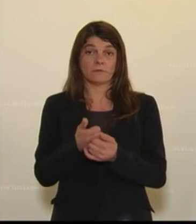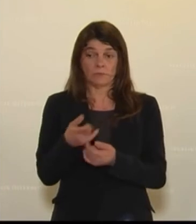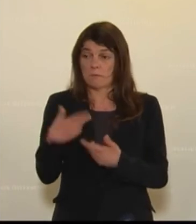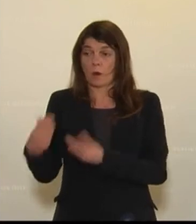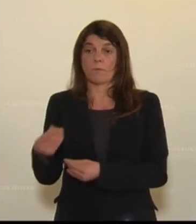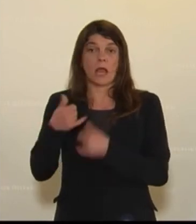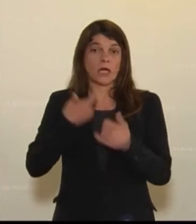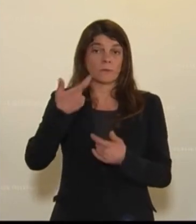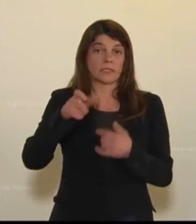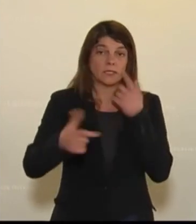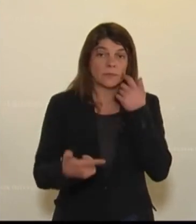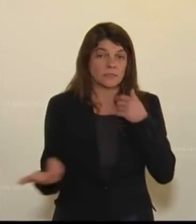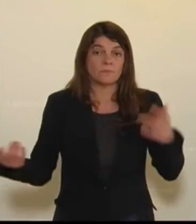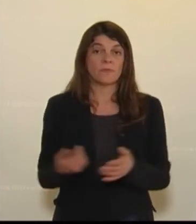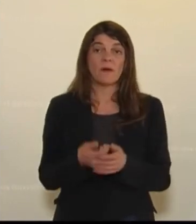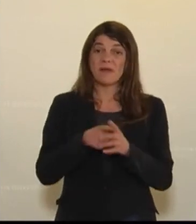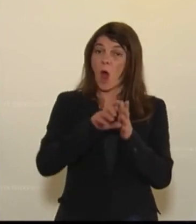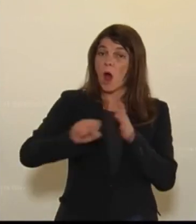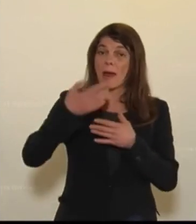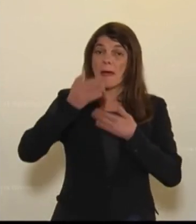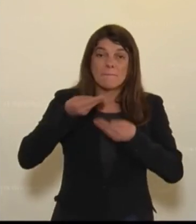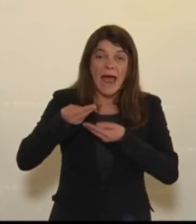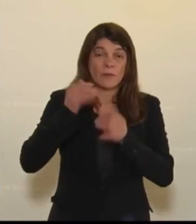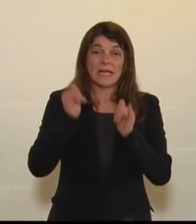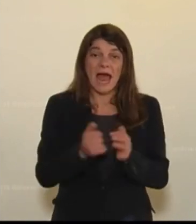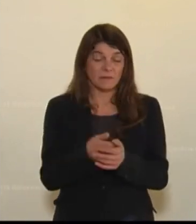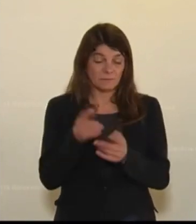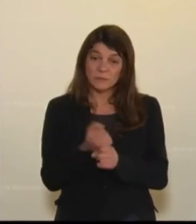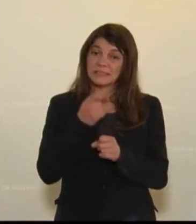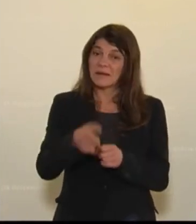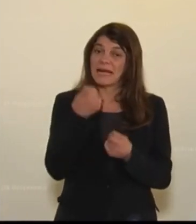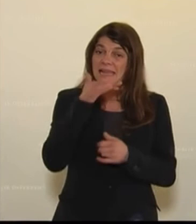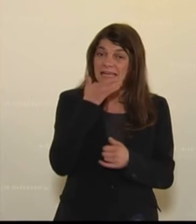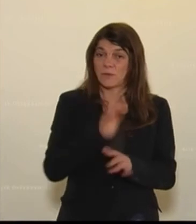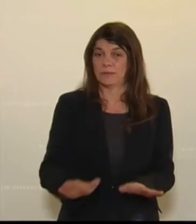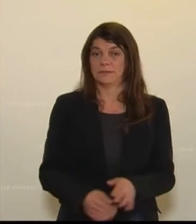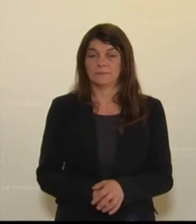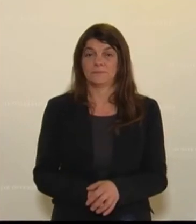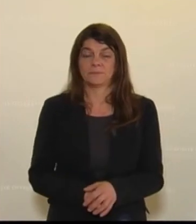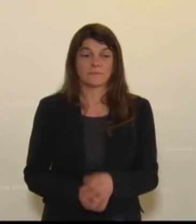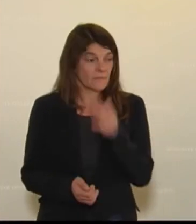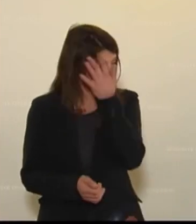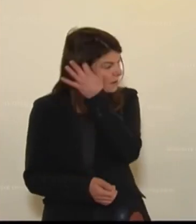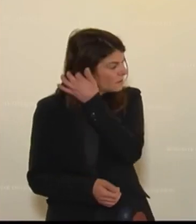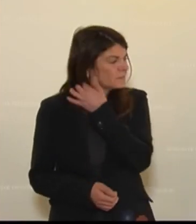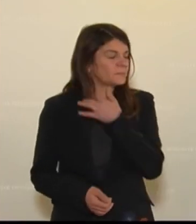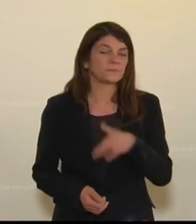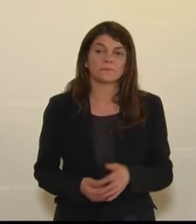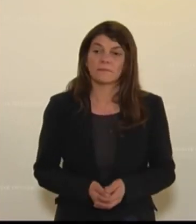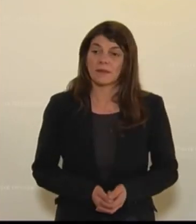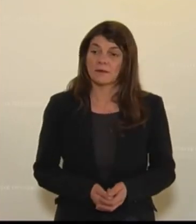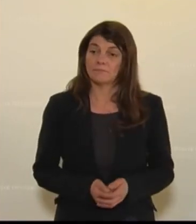2021. Auch wenn jetzt Online-Mehrberatung stattfindet, reicht das einfach nicht aus. Wenn Sie